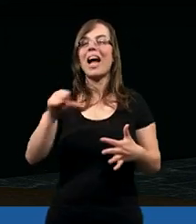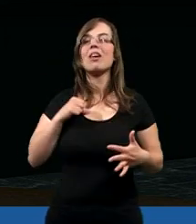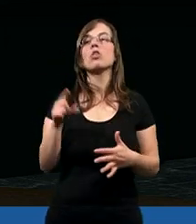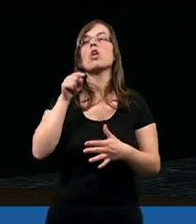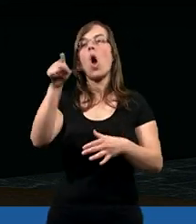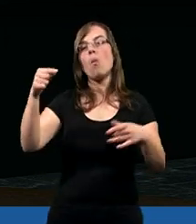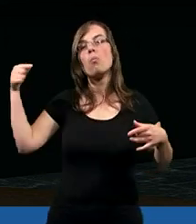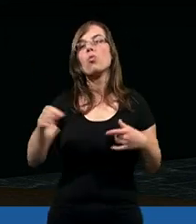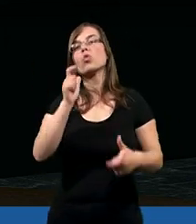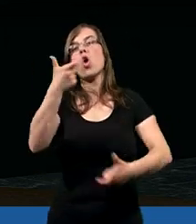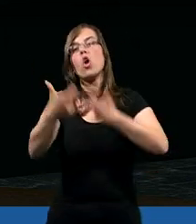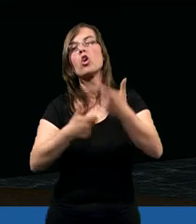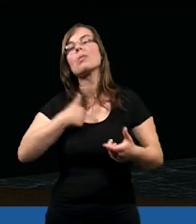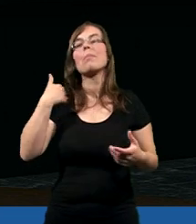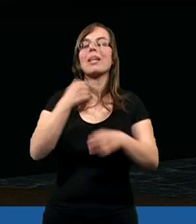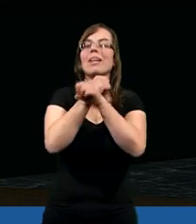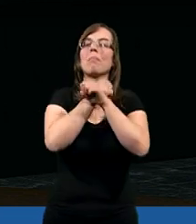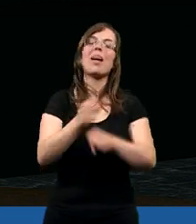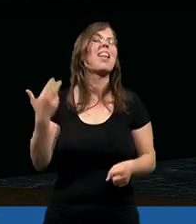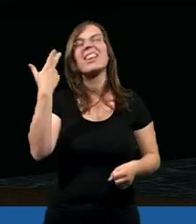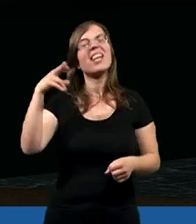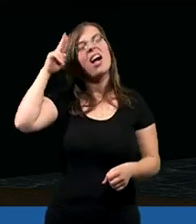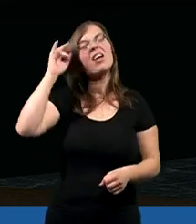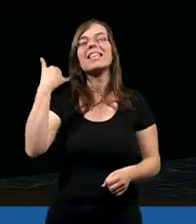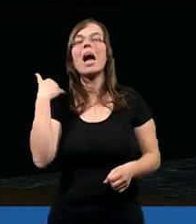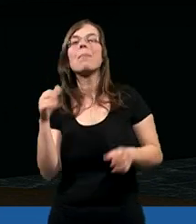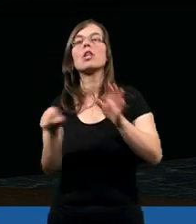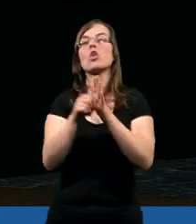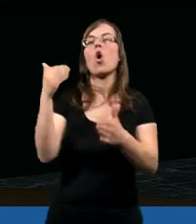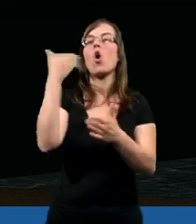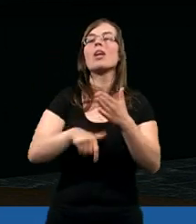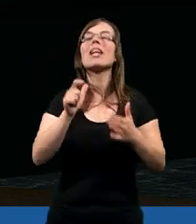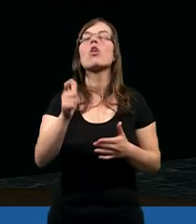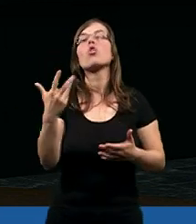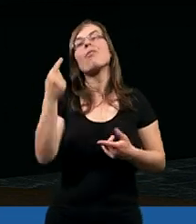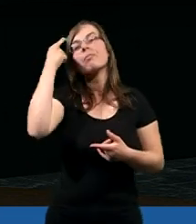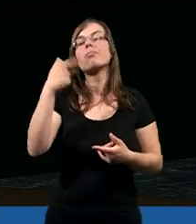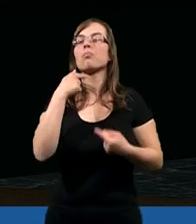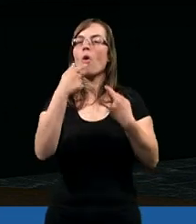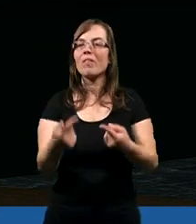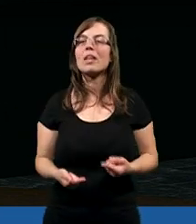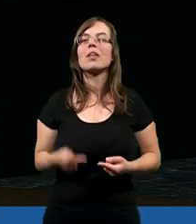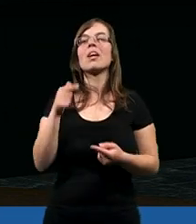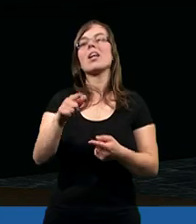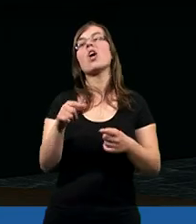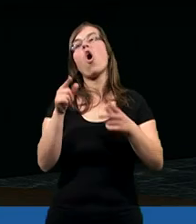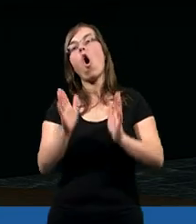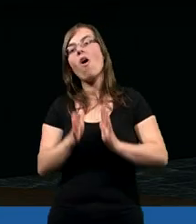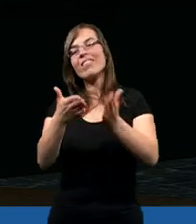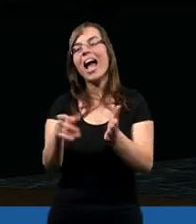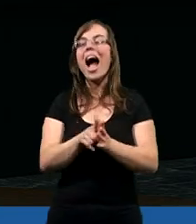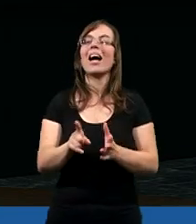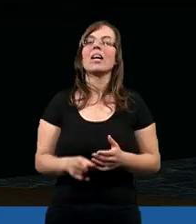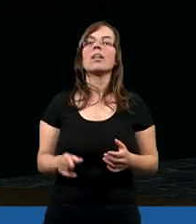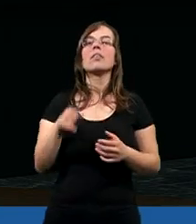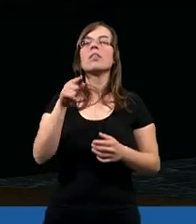oni coś muszą zrobić, żeby być zbawionymi. Nie rozumieją jakby do końca tej ofiary, którą złożył Pan Jezus, który złożył ofiarę